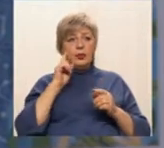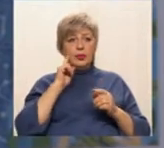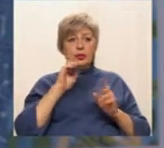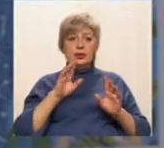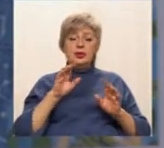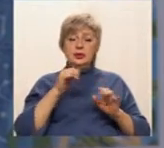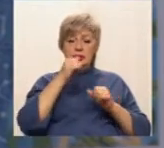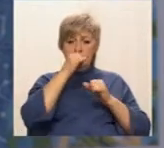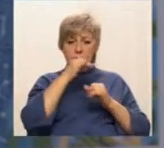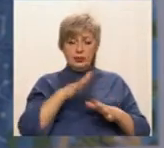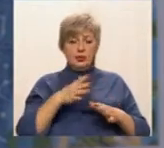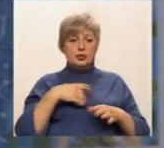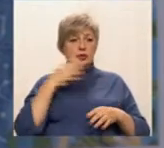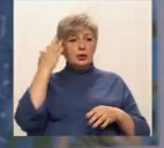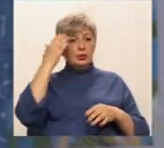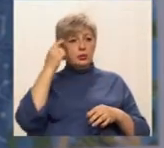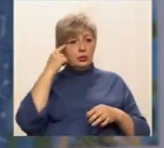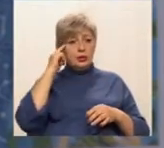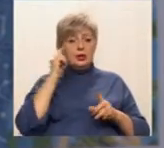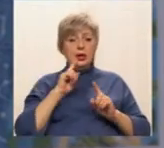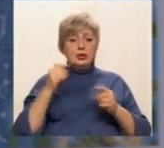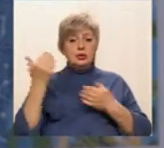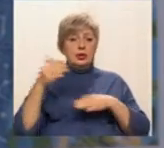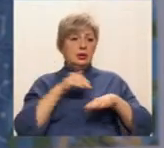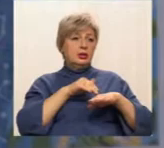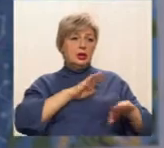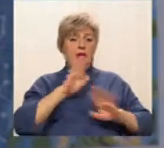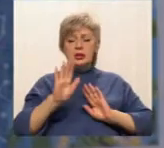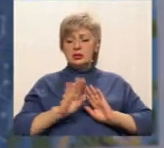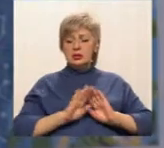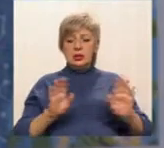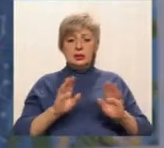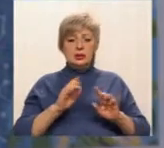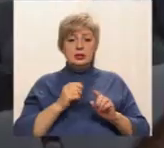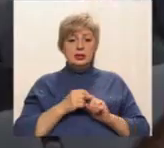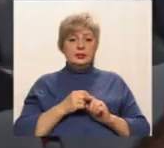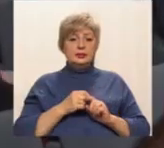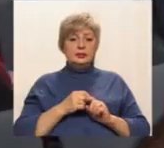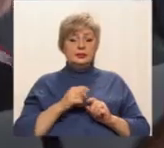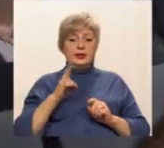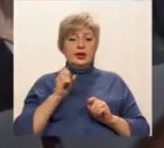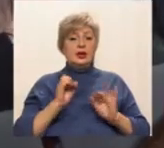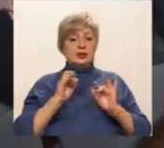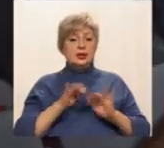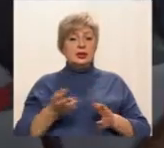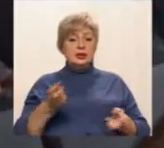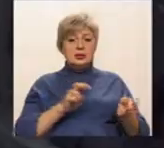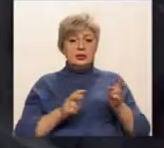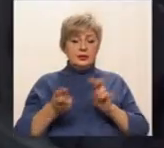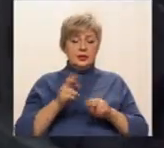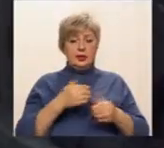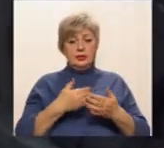думати, що їх це не стосується, якщо це не відбувається безпосередньо у їх родинах. На захід завітало за нашими